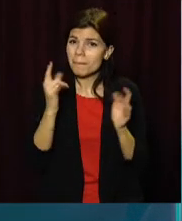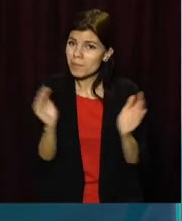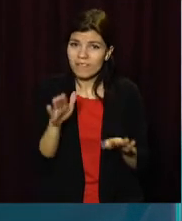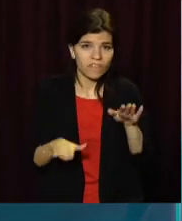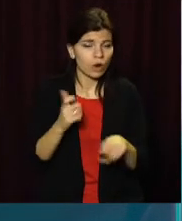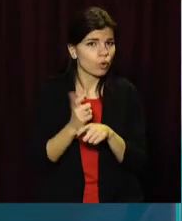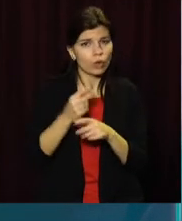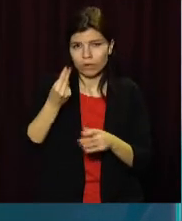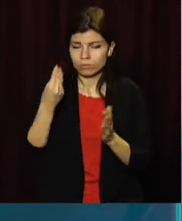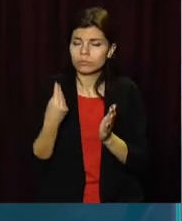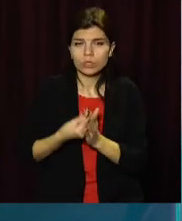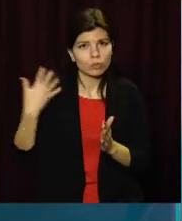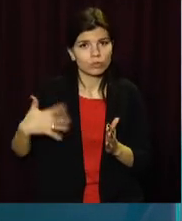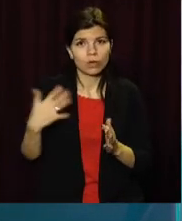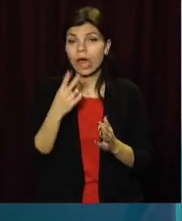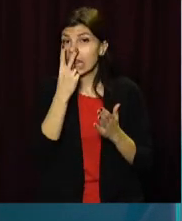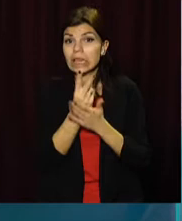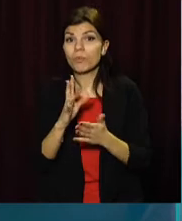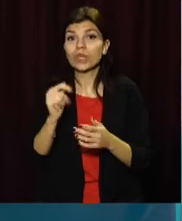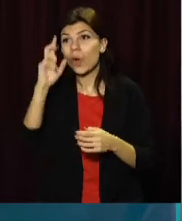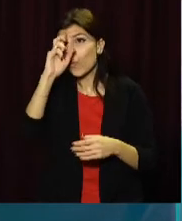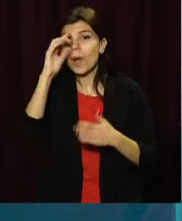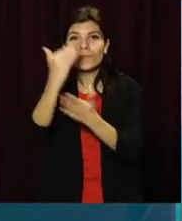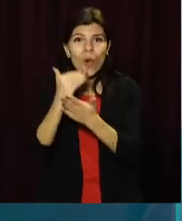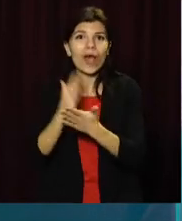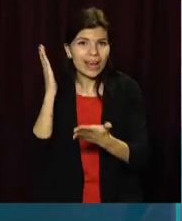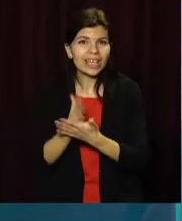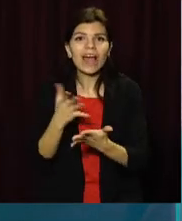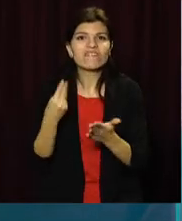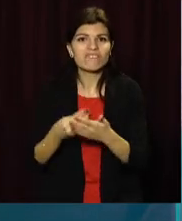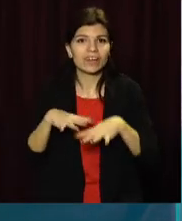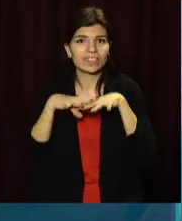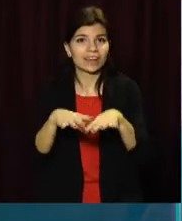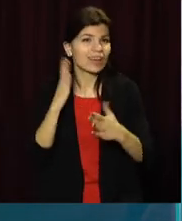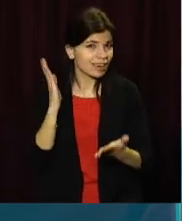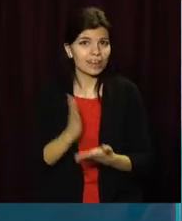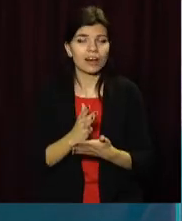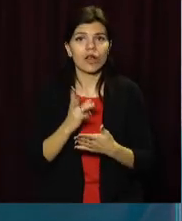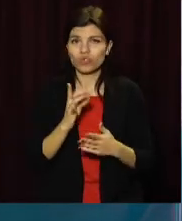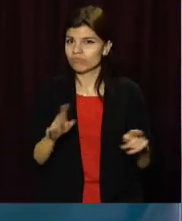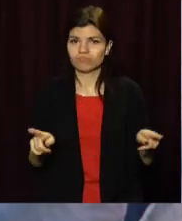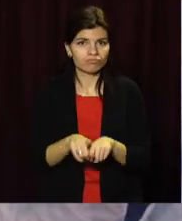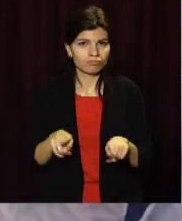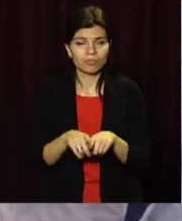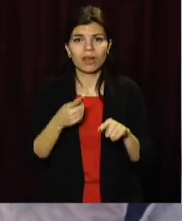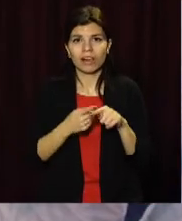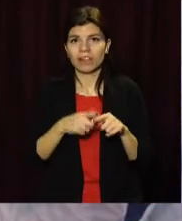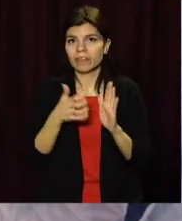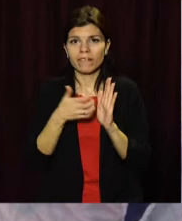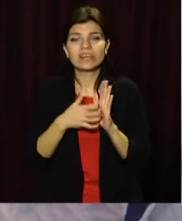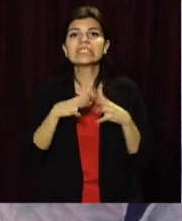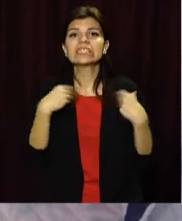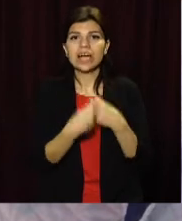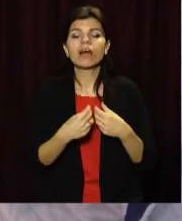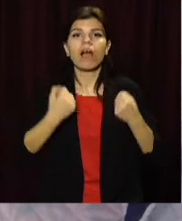євляється достатньо дорогостоючим. І, несмотря на всі государственні програми, які фінансують це лічення, і, тим не мені, сім'ям приходиться